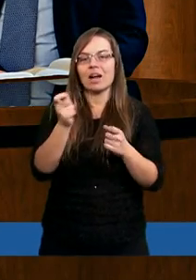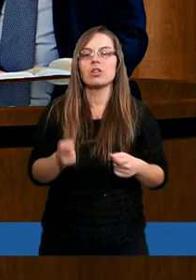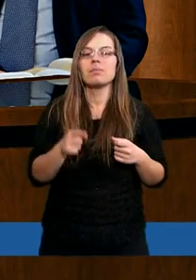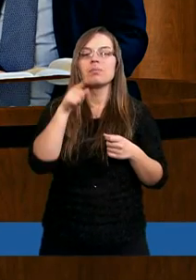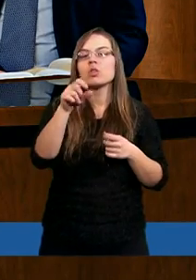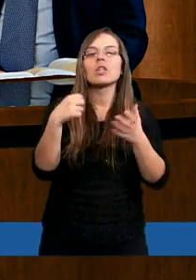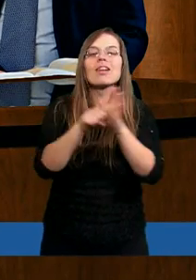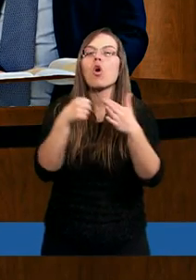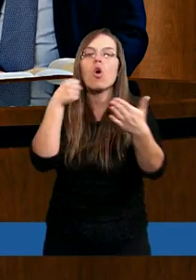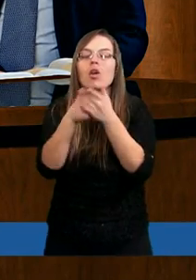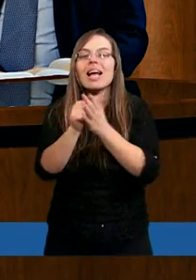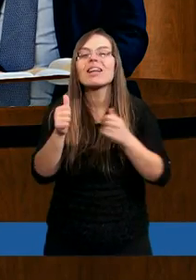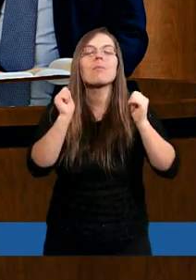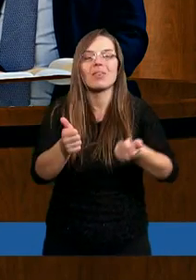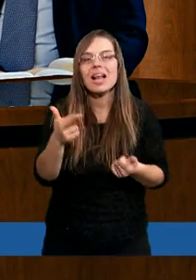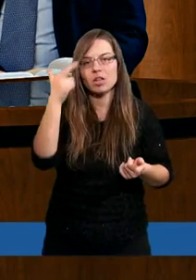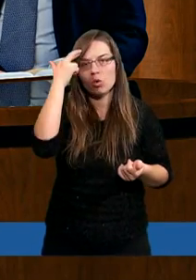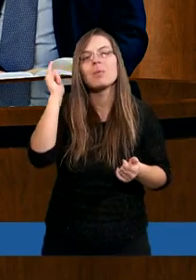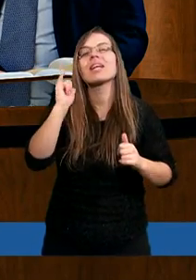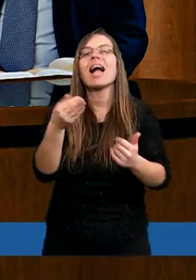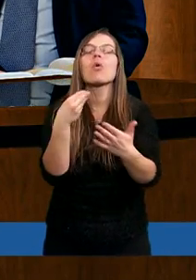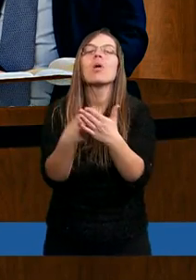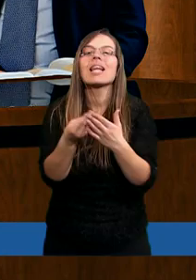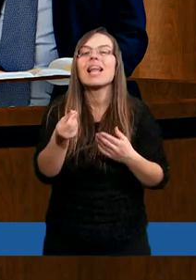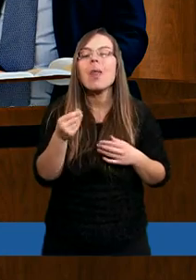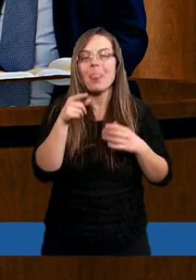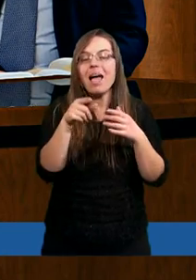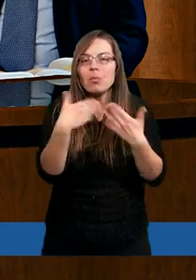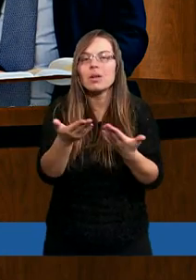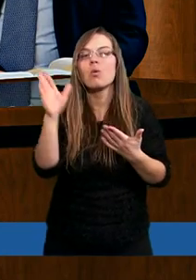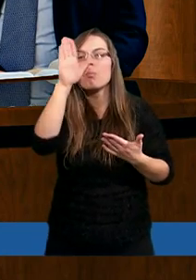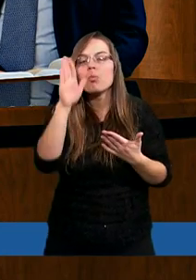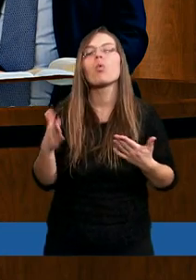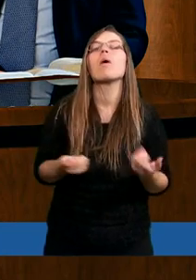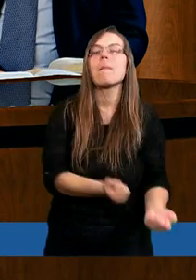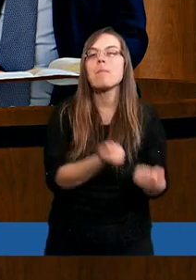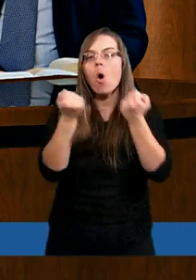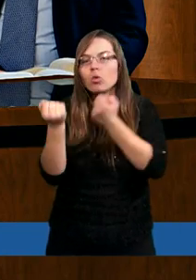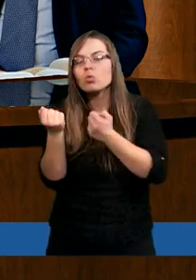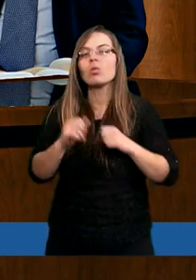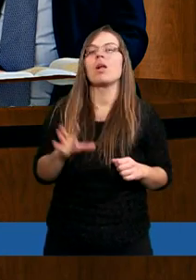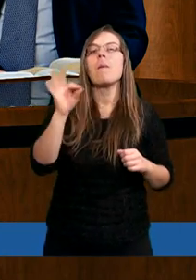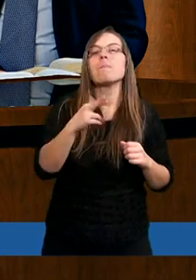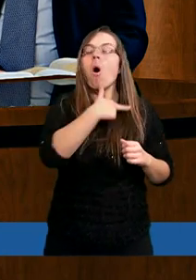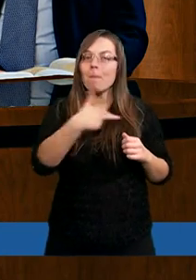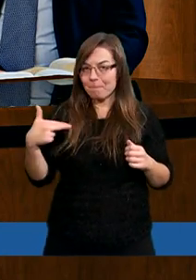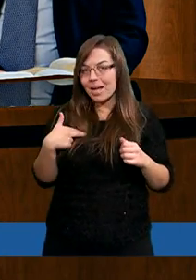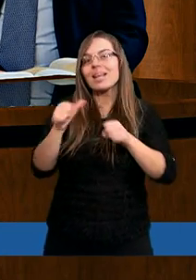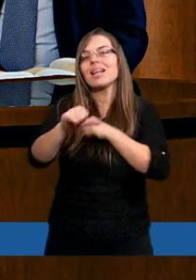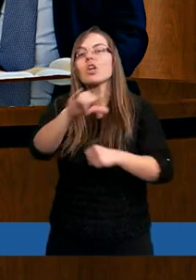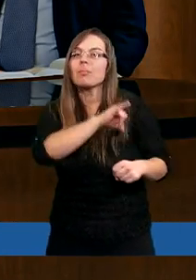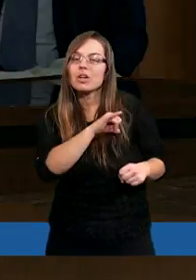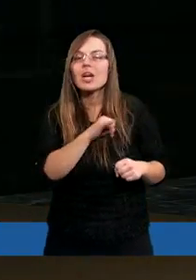Myślę, że do końca nie jesteśmy w stanie zrozumieć, jaką cenę Bóg poniósł, bo jesteśmy